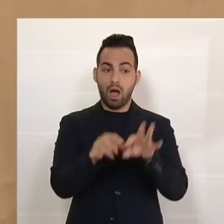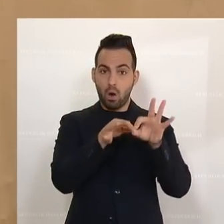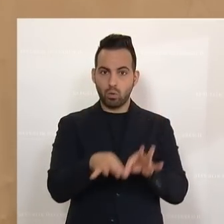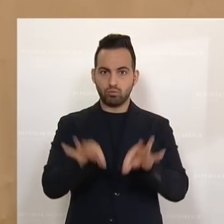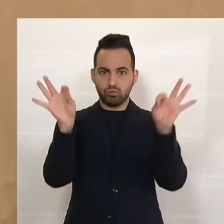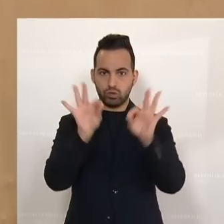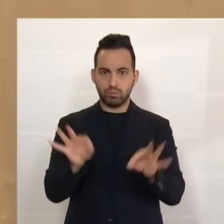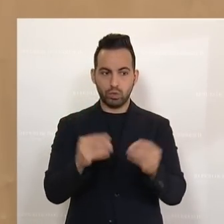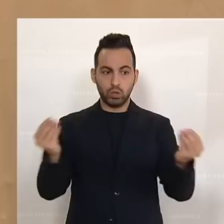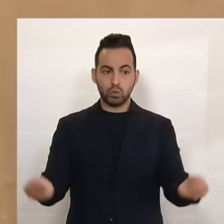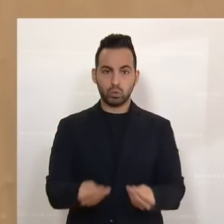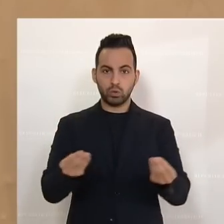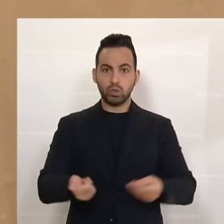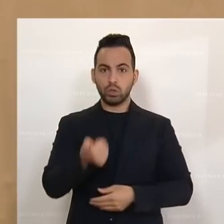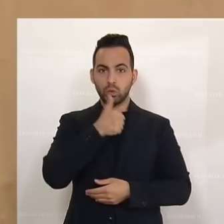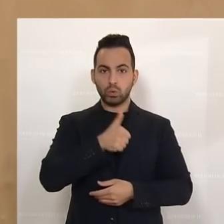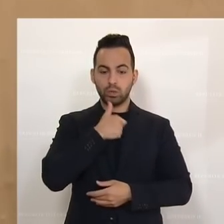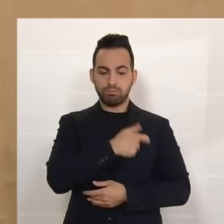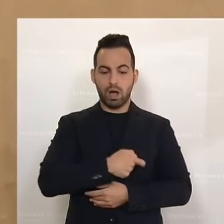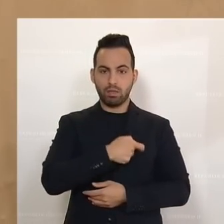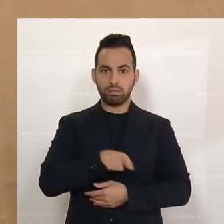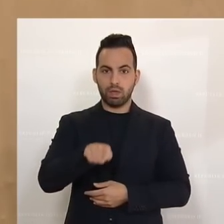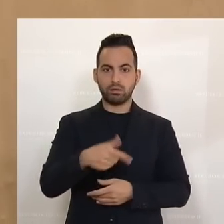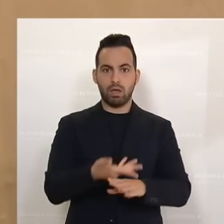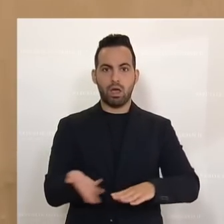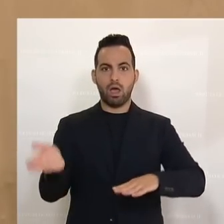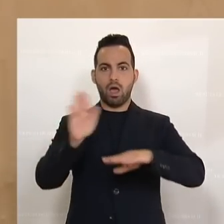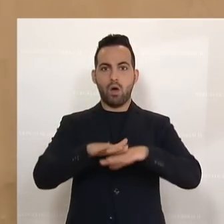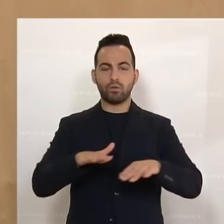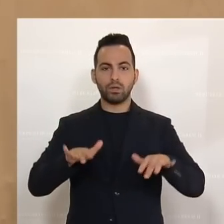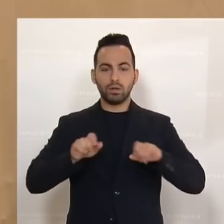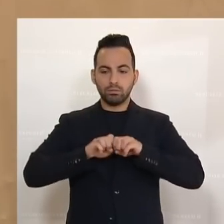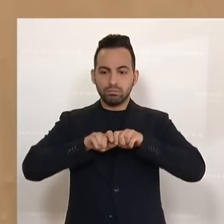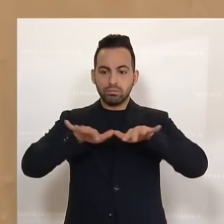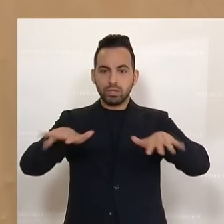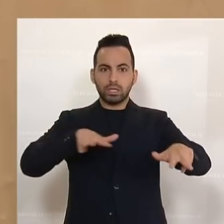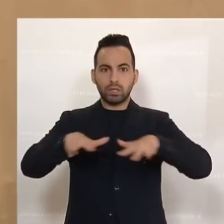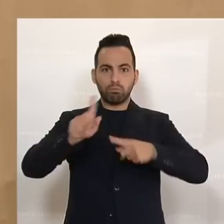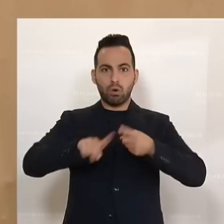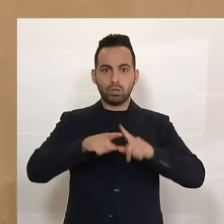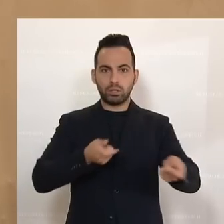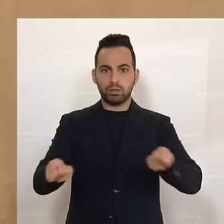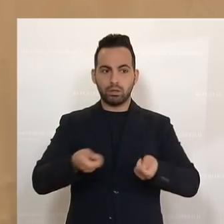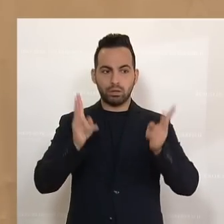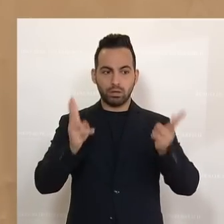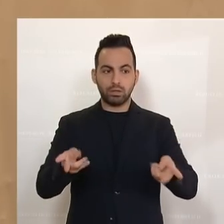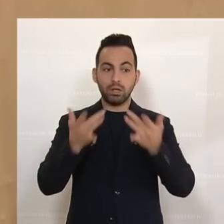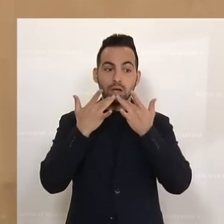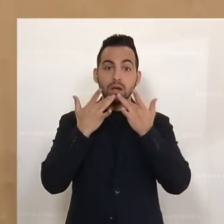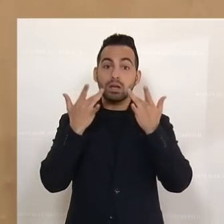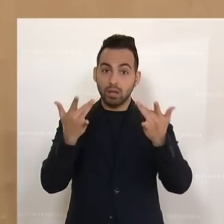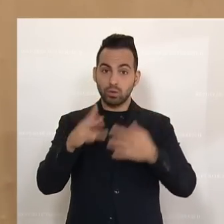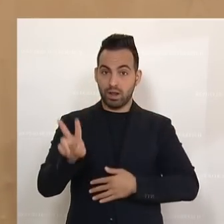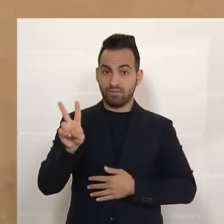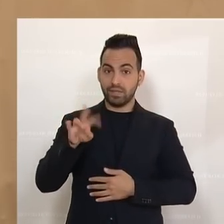sehr schlimm ist, weil es den Grünen zu einem überproportionalen Einfluss auf die Regierungspolitik verhilft, die, ich gratuliere Ihnen zwar, Herr